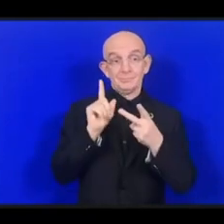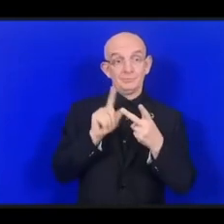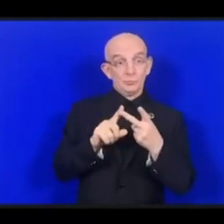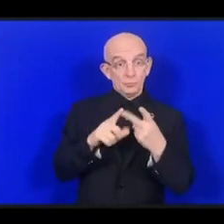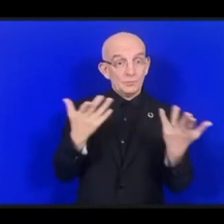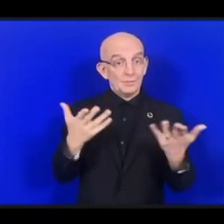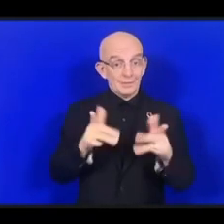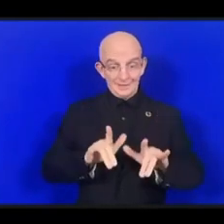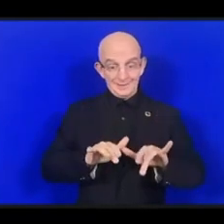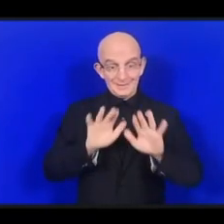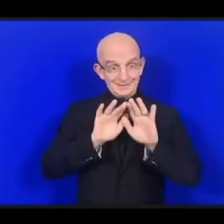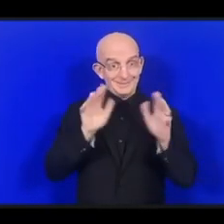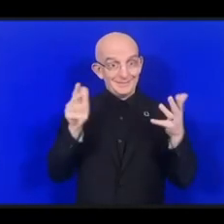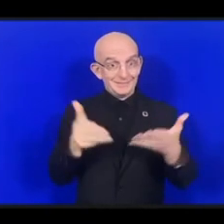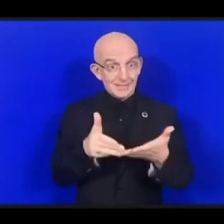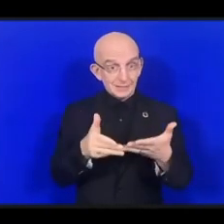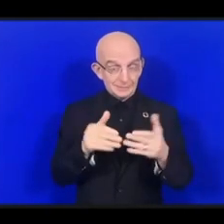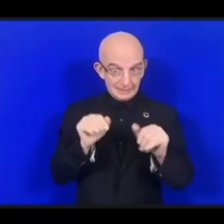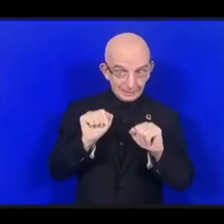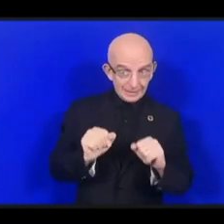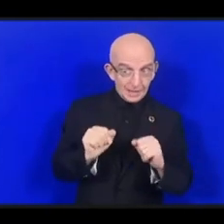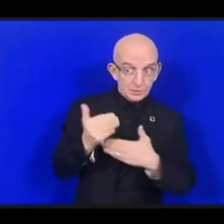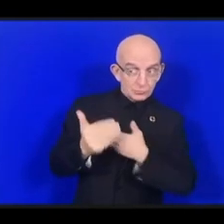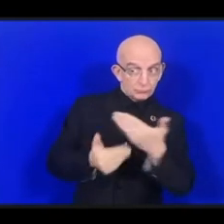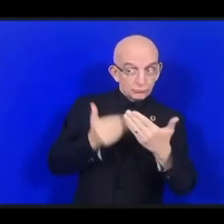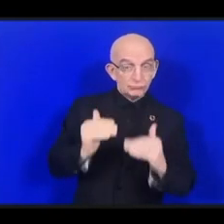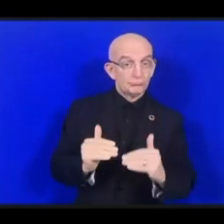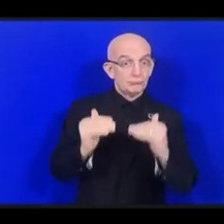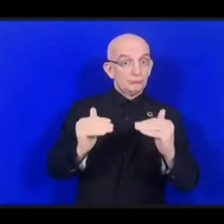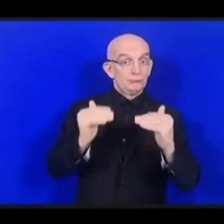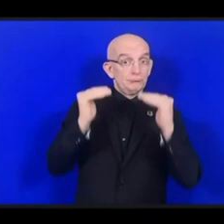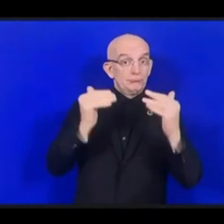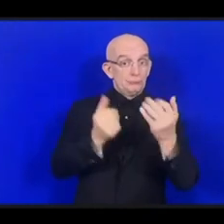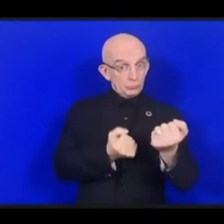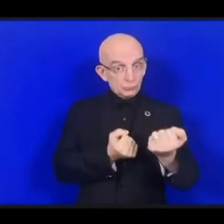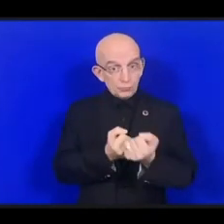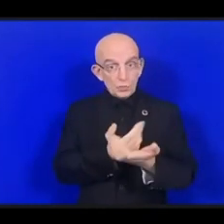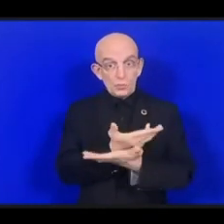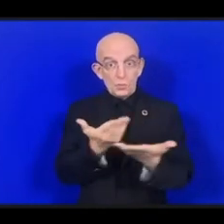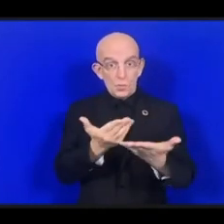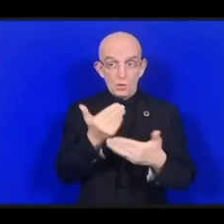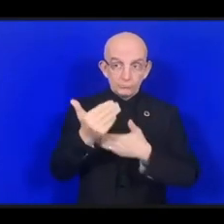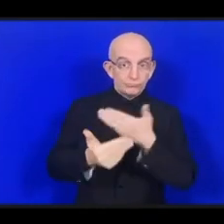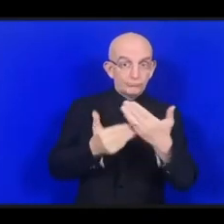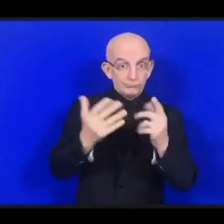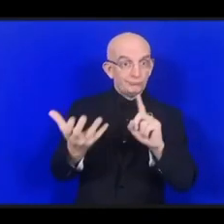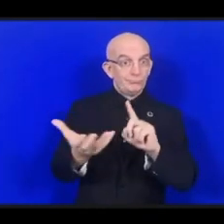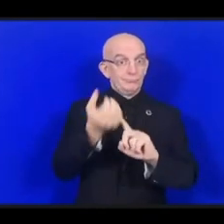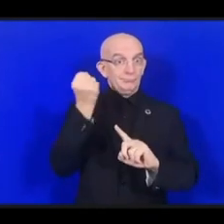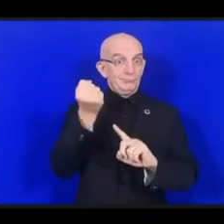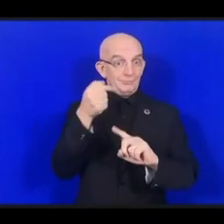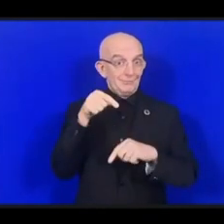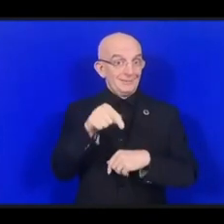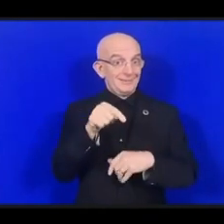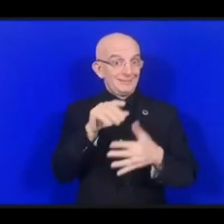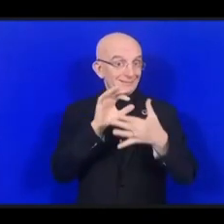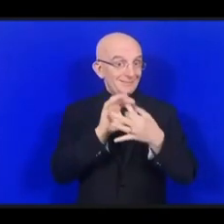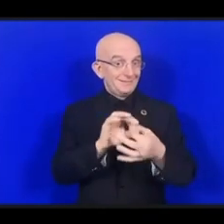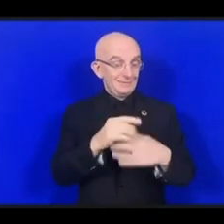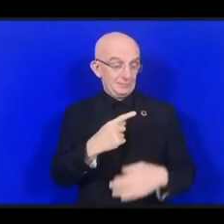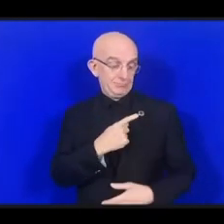интернет в большей степени использовать для того, чтобы ускорить достижение ЦУР? В-третьих, каким образом может